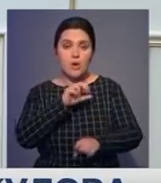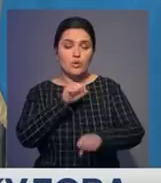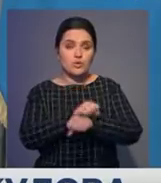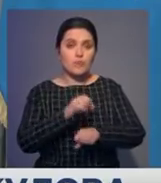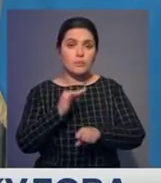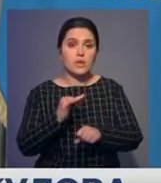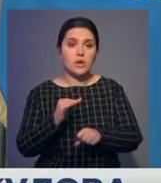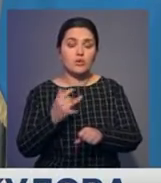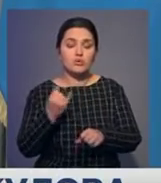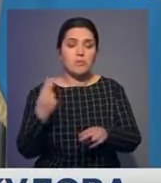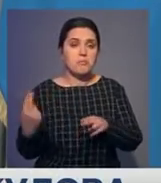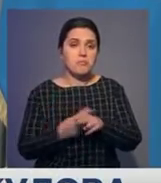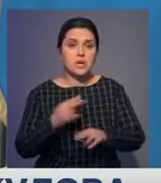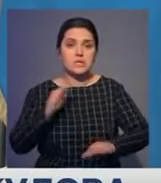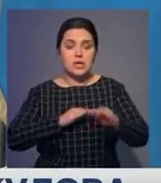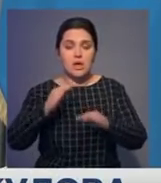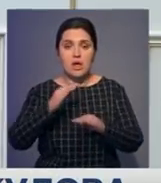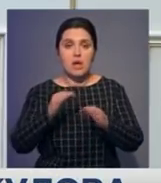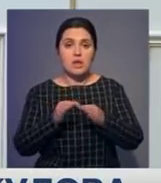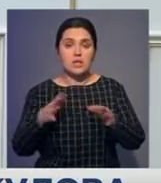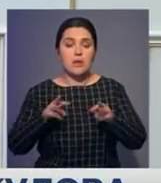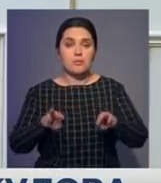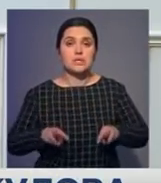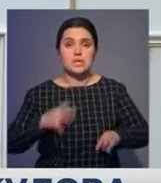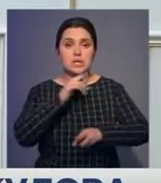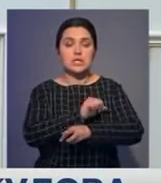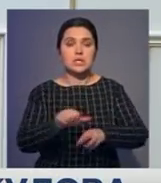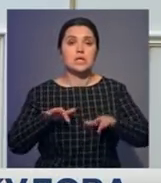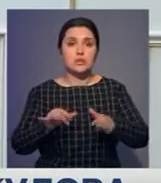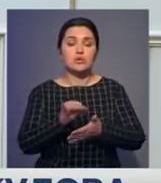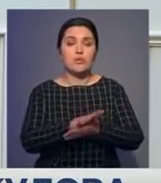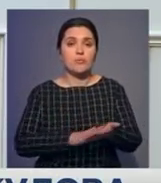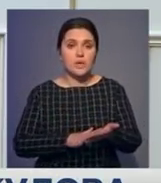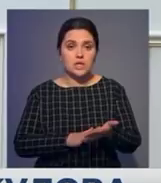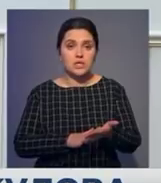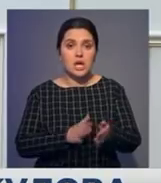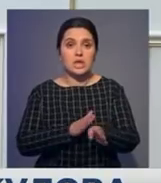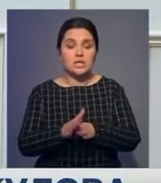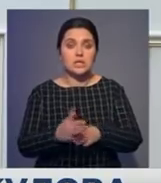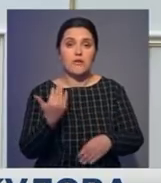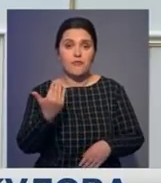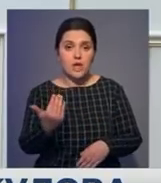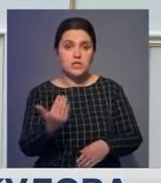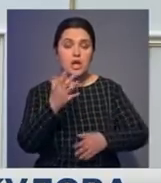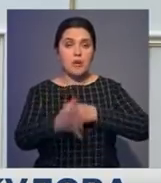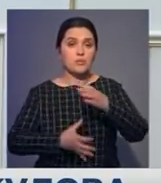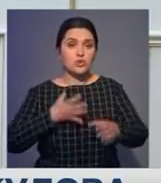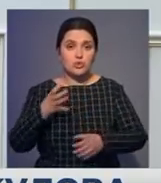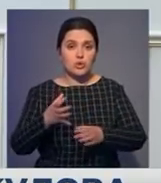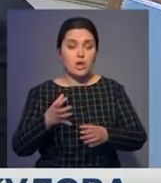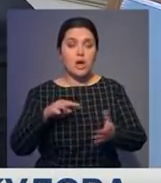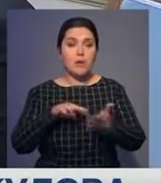достижения безъядерного мира. Министерство иностранных дел продолжает реализацию ваших международных